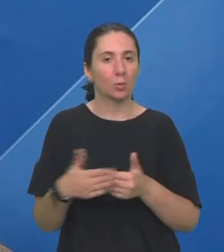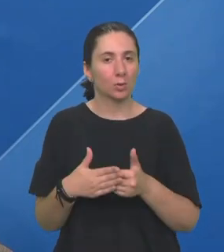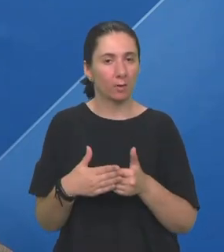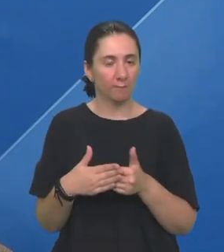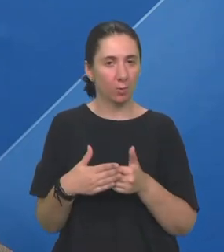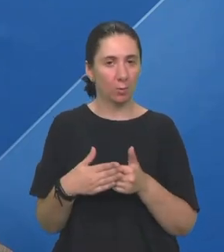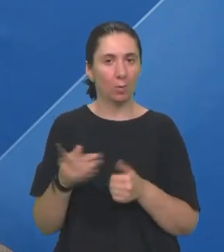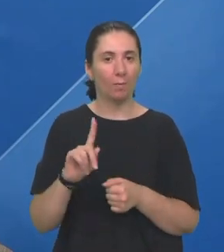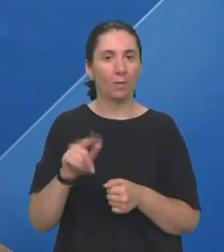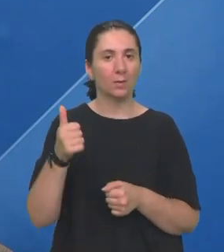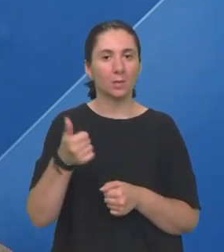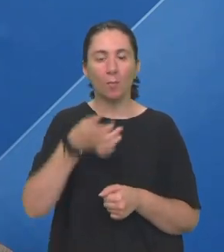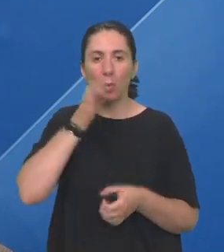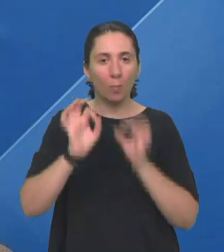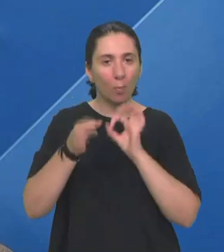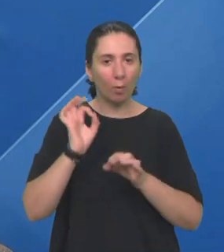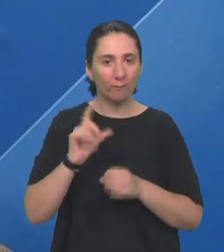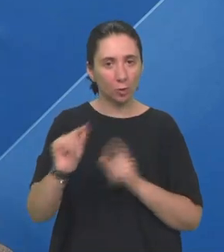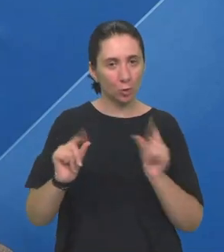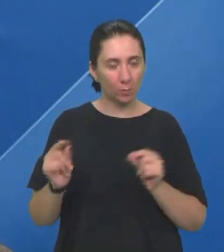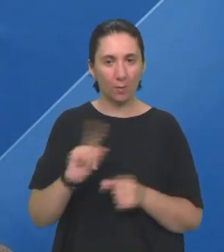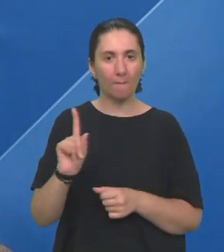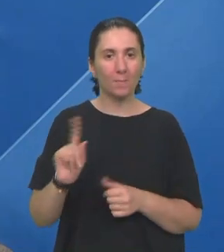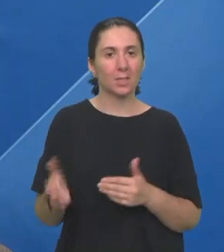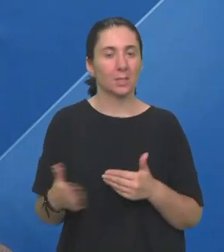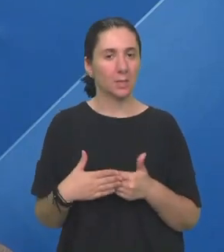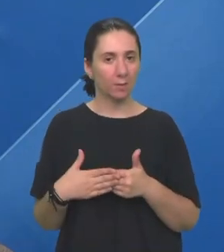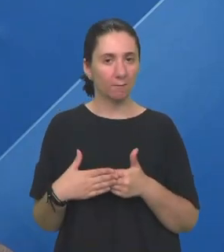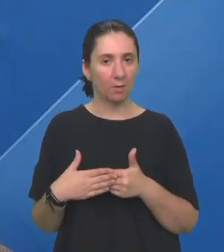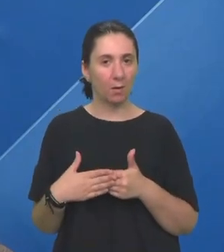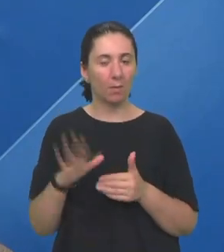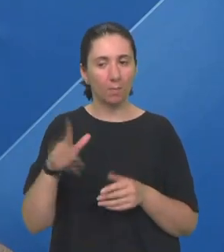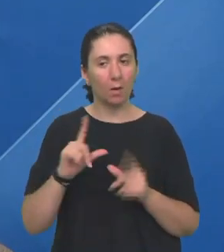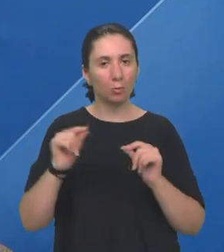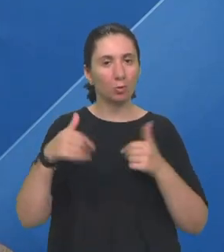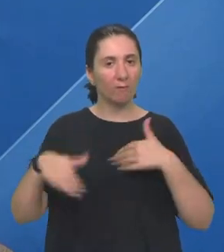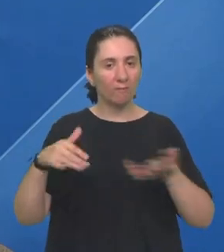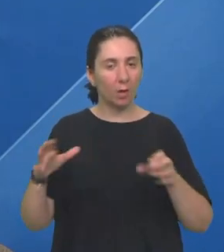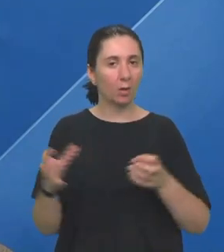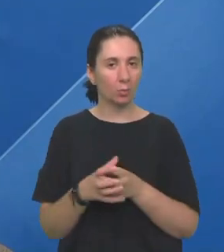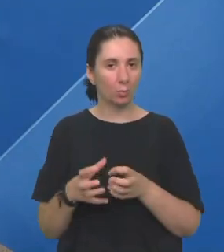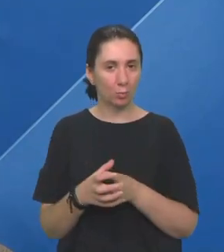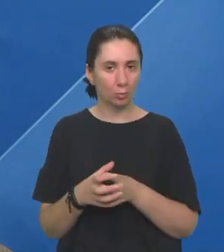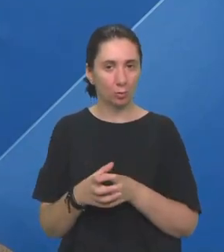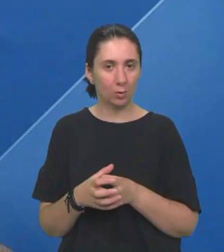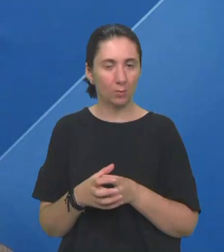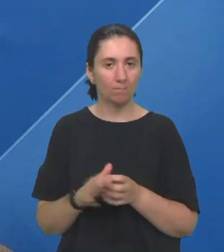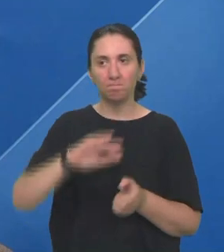I ne samo po kafićima ići Ne se zatvarati Nego ići van Družiti se